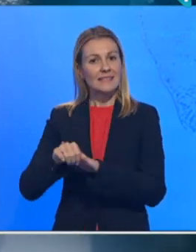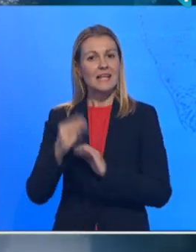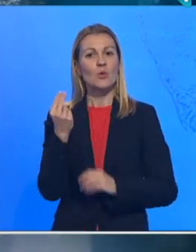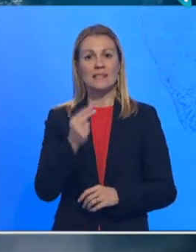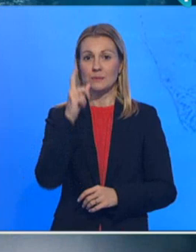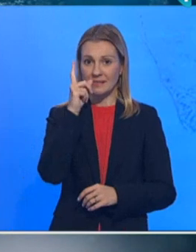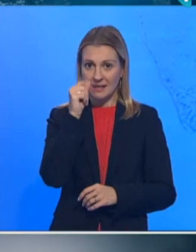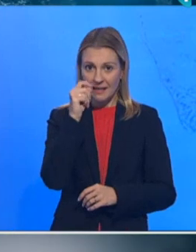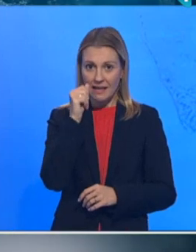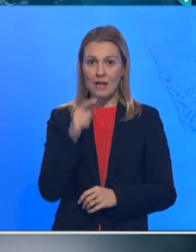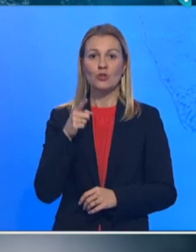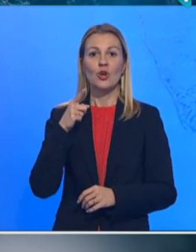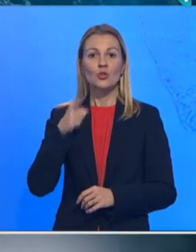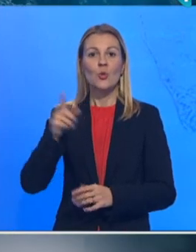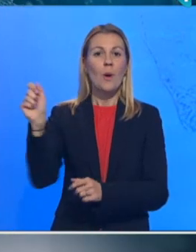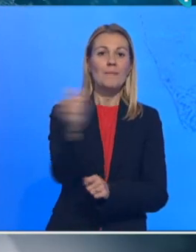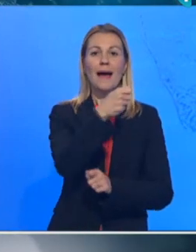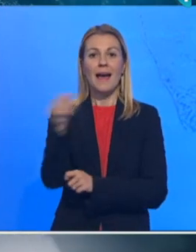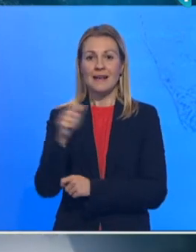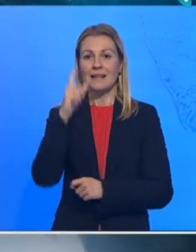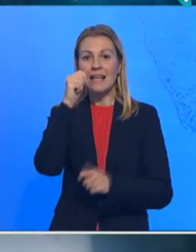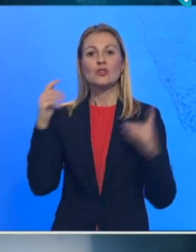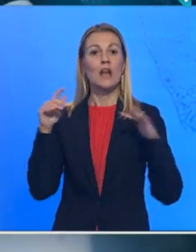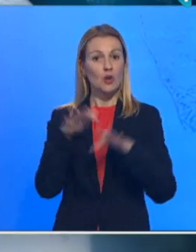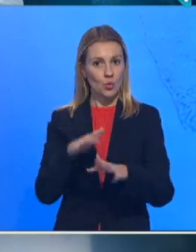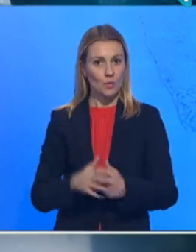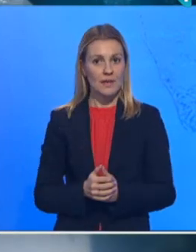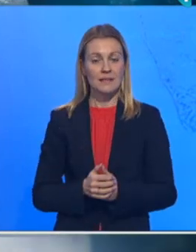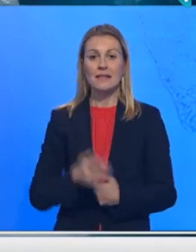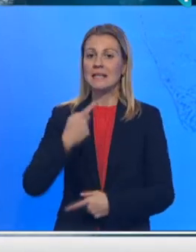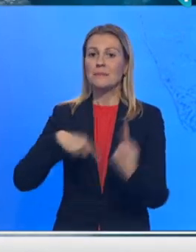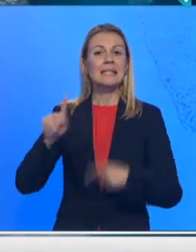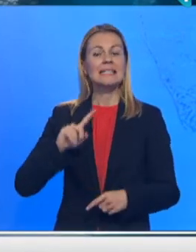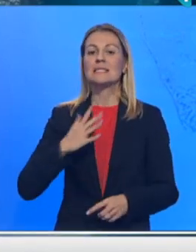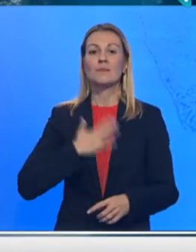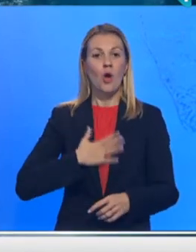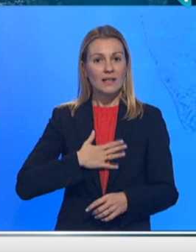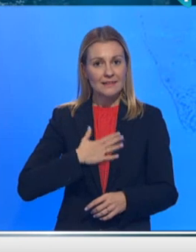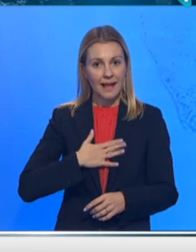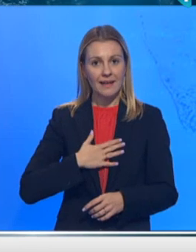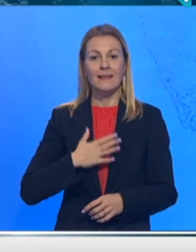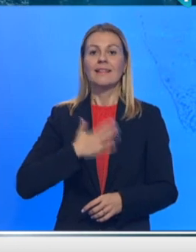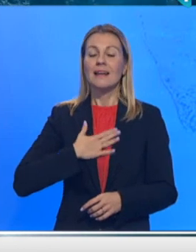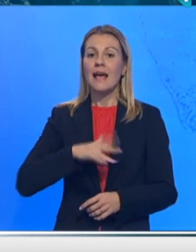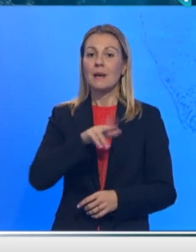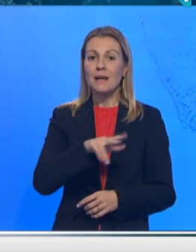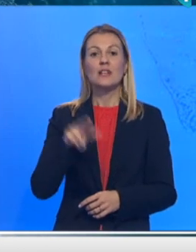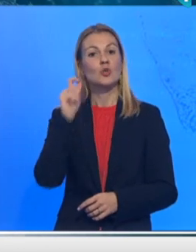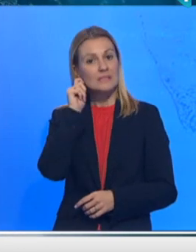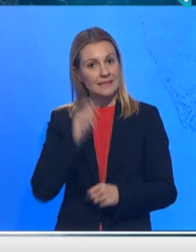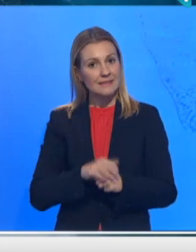kojom se, kako je rekla, podiže barijak nacionalnog okupljanja. Mi nismo hteli, draga braće i sestre,